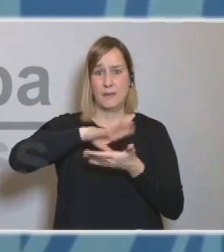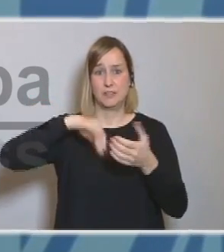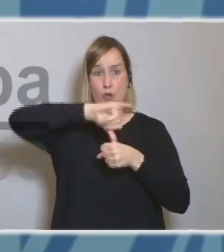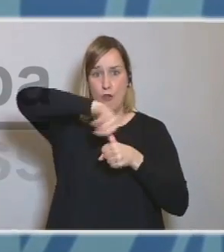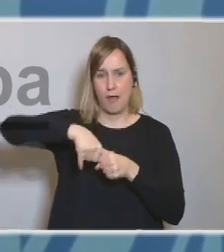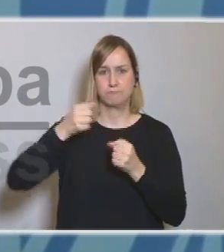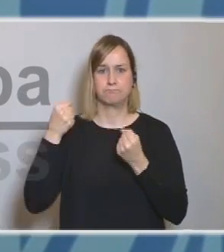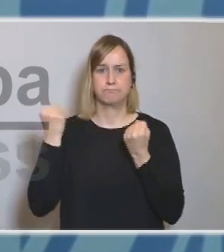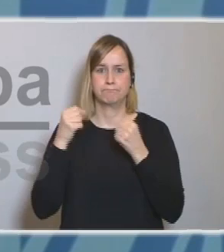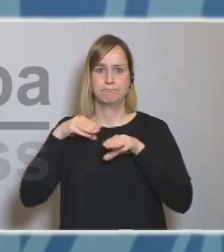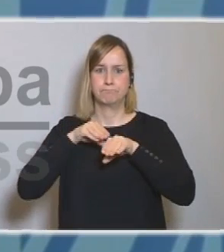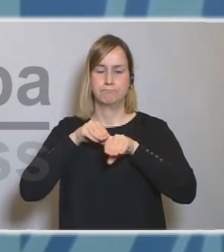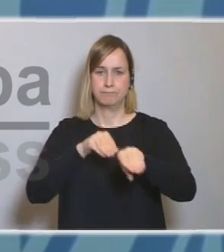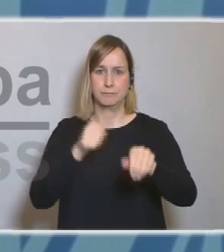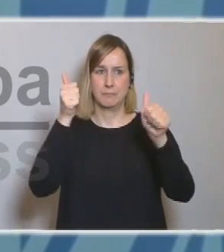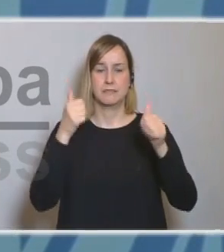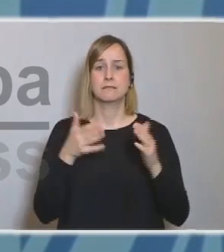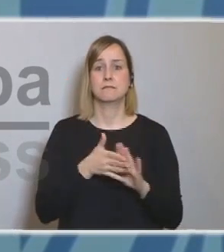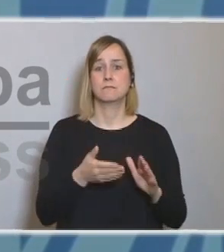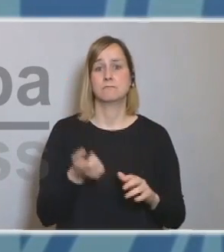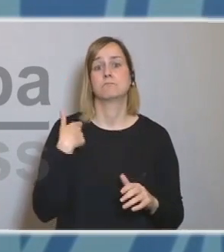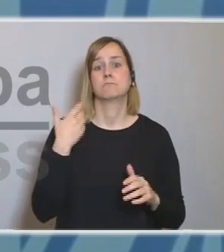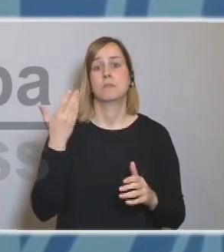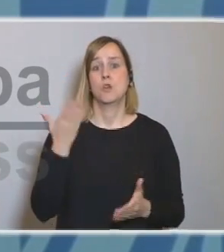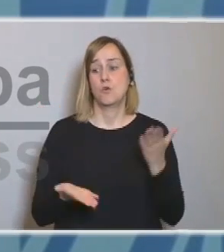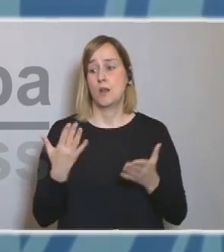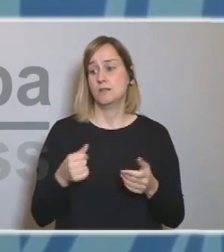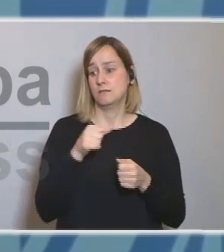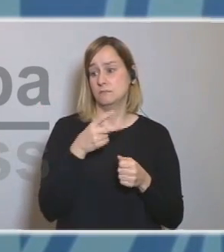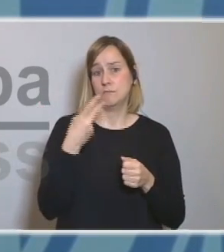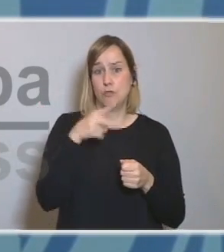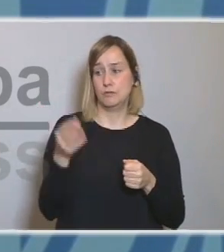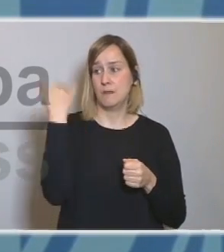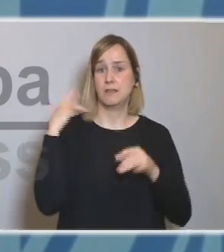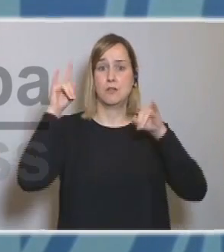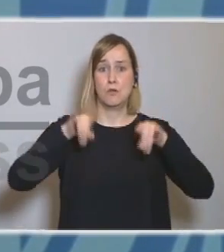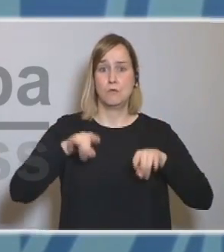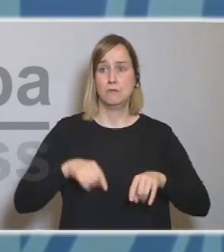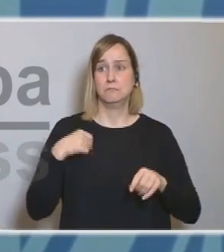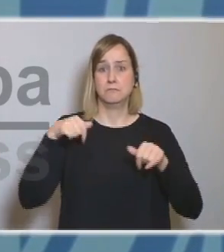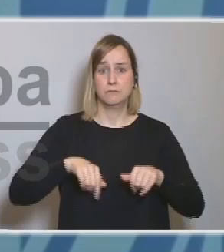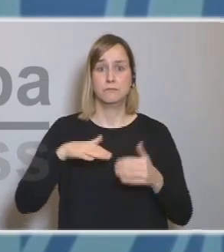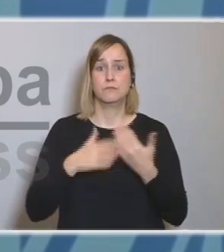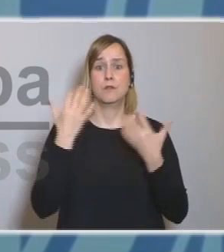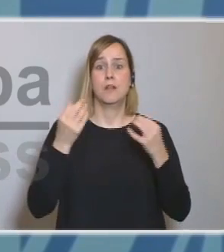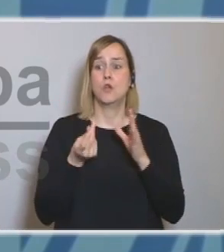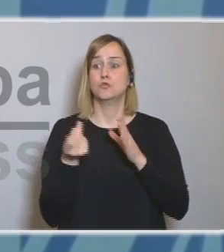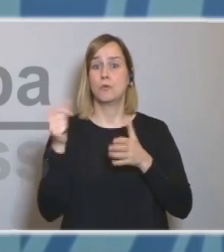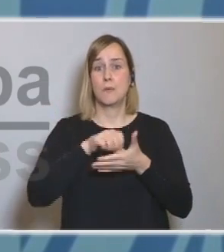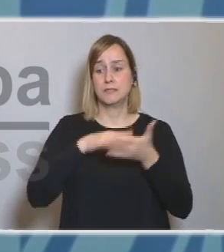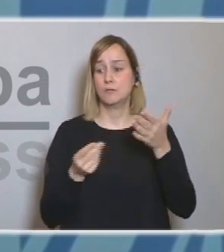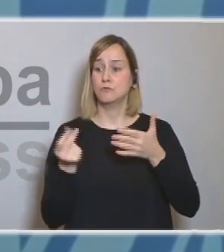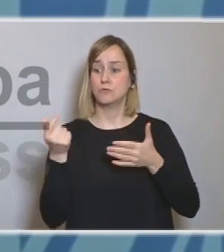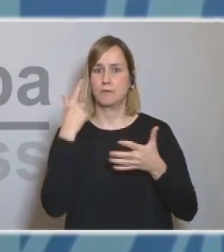Avui la reducció és més important que la dels dilluns passats, que és actualment de sortir de l'àrea metropolitana tenim